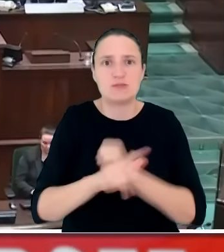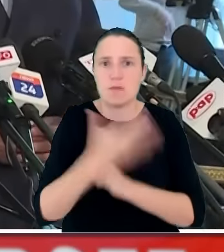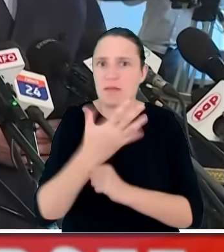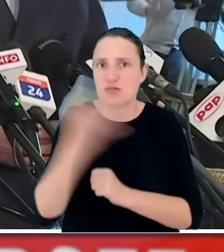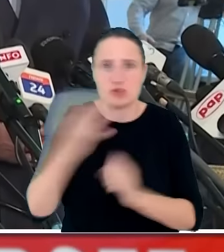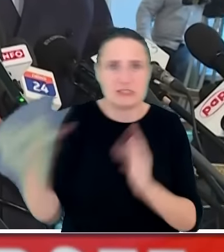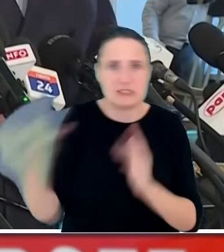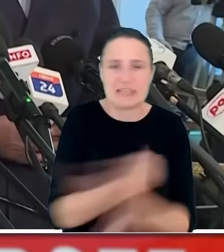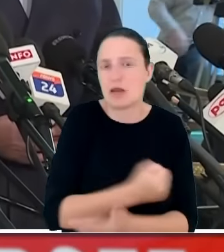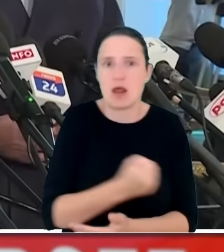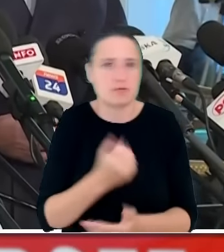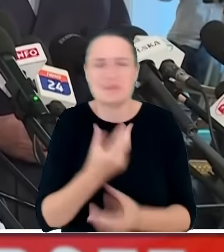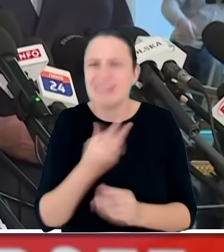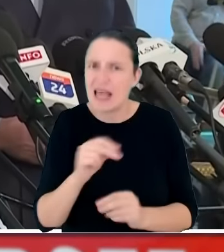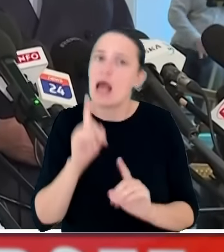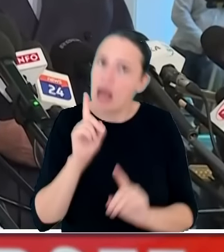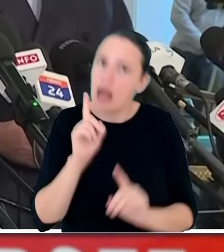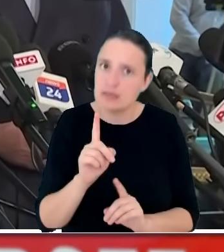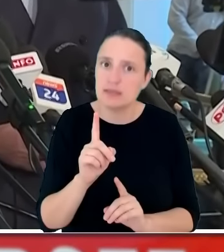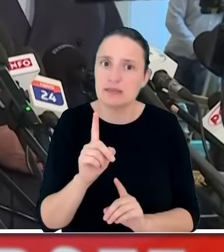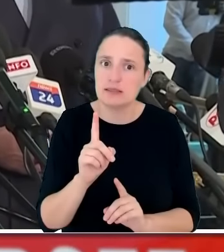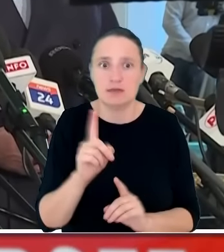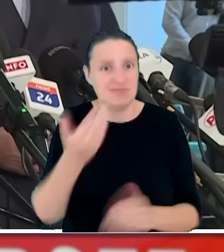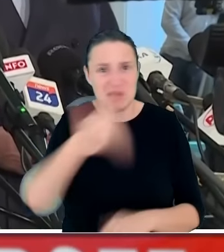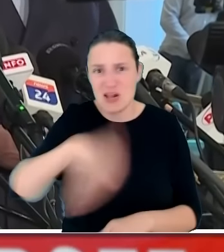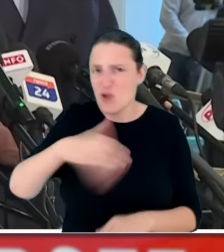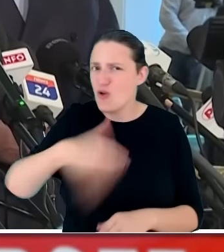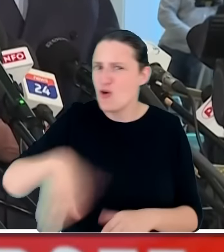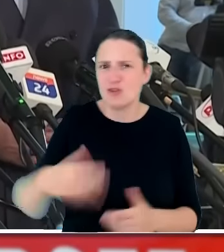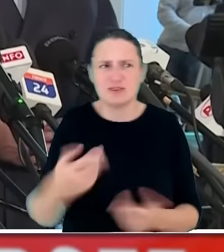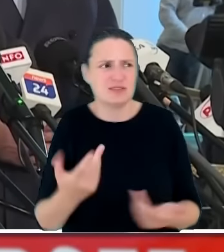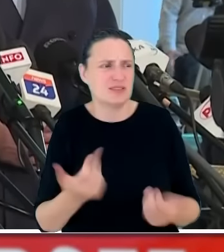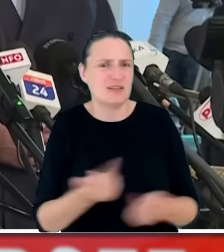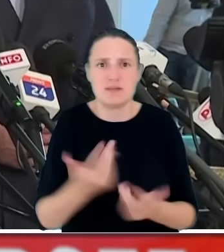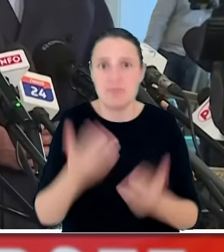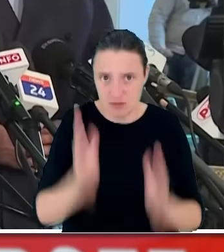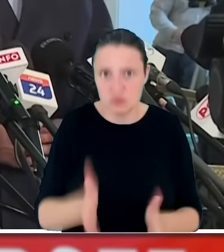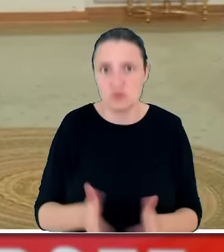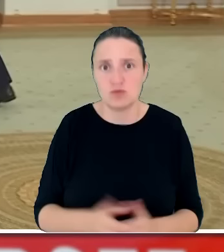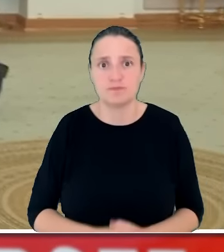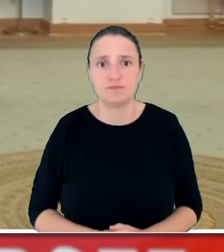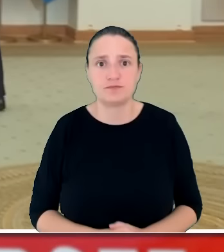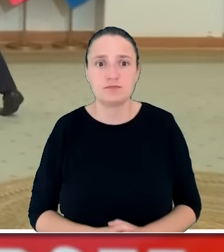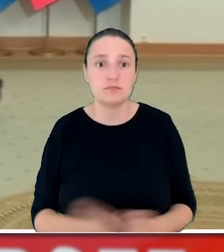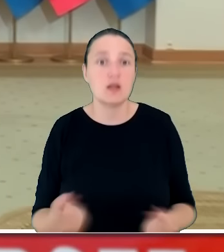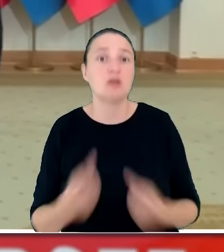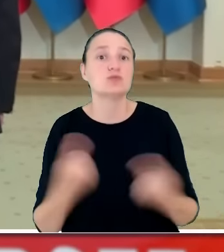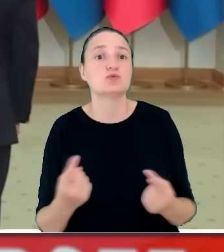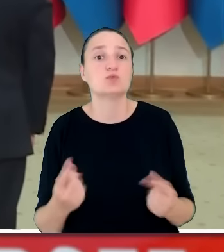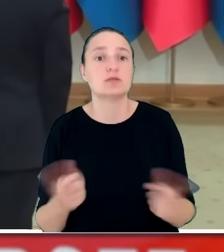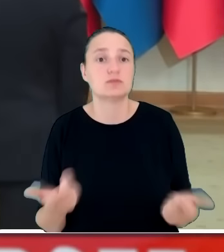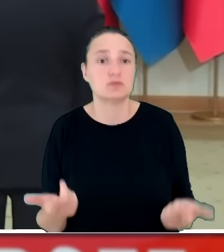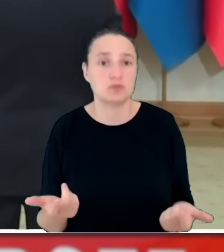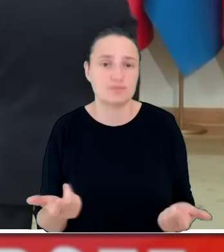rzeczywiście te środki należy liczyć w milionach złotych. No i tutaj sytuacja wygląda w ten sposób, że oczywiście od tej